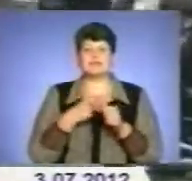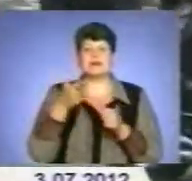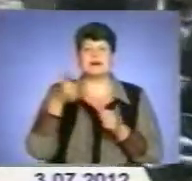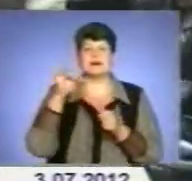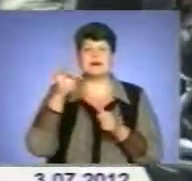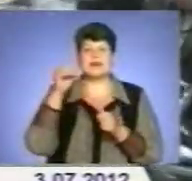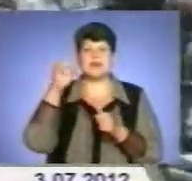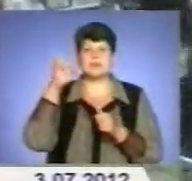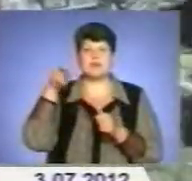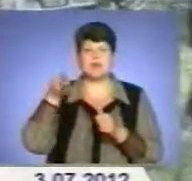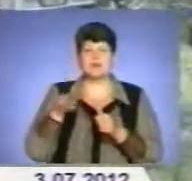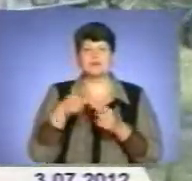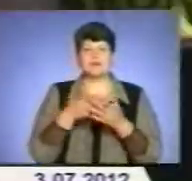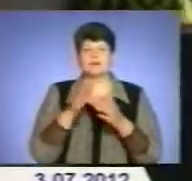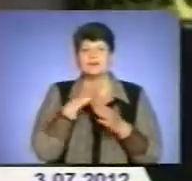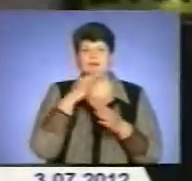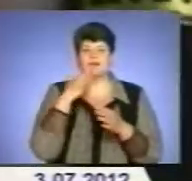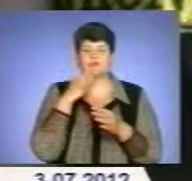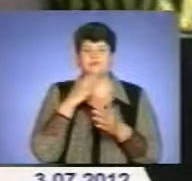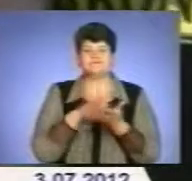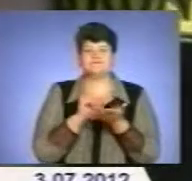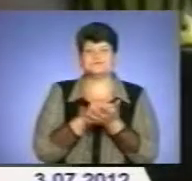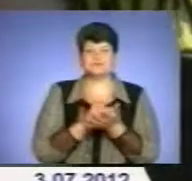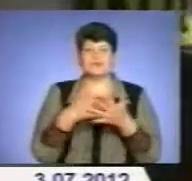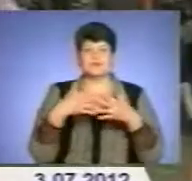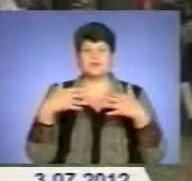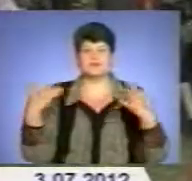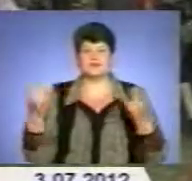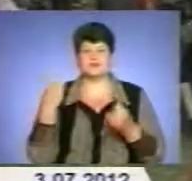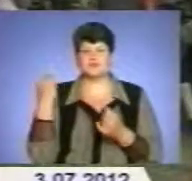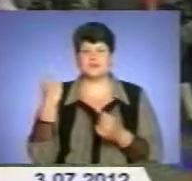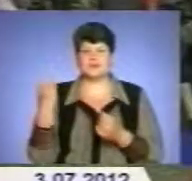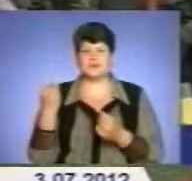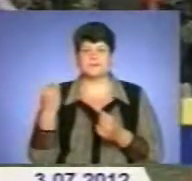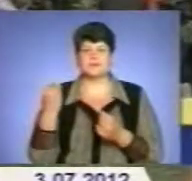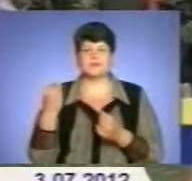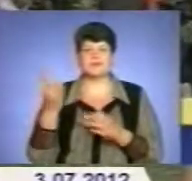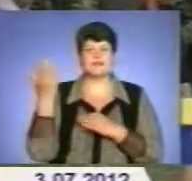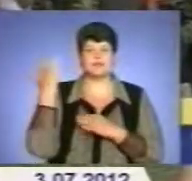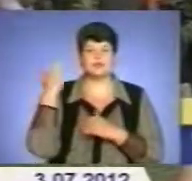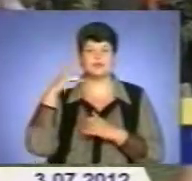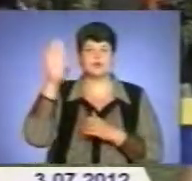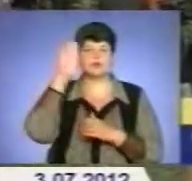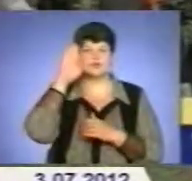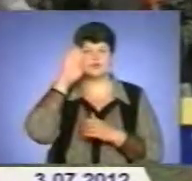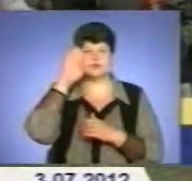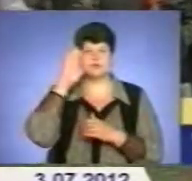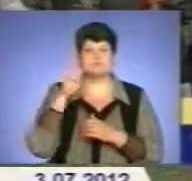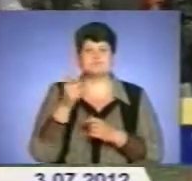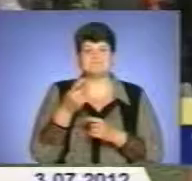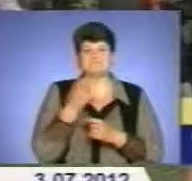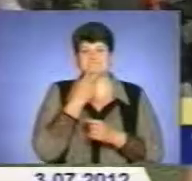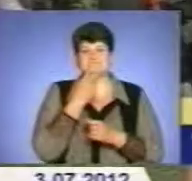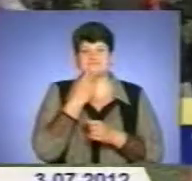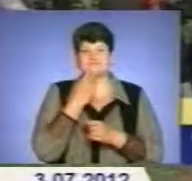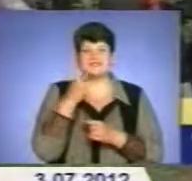Серед байкерів – престижні прізвиська. Кожна кличка має свою історію. Коли схопці на зльоті прикальнулися, що ти